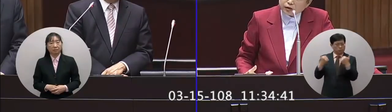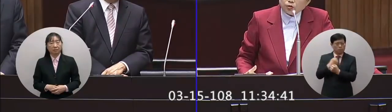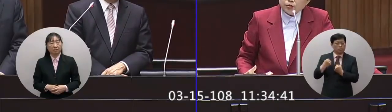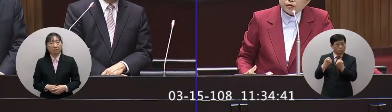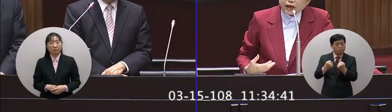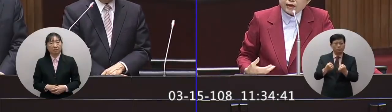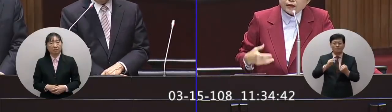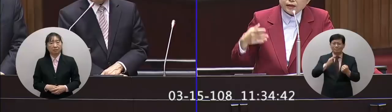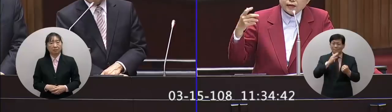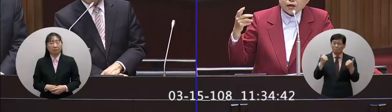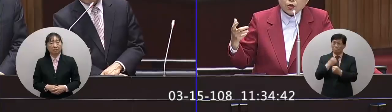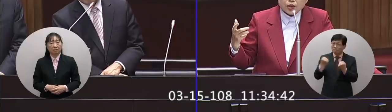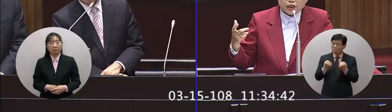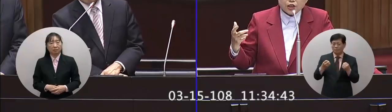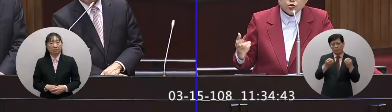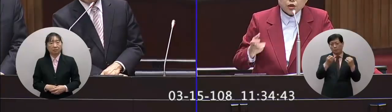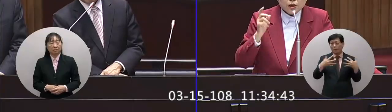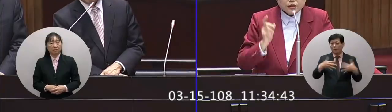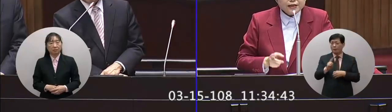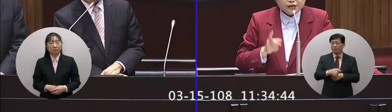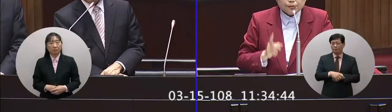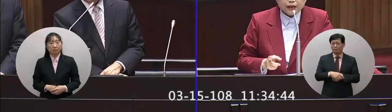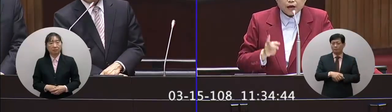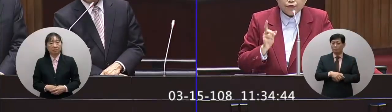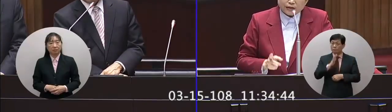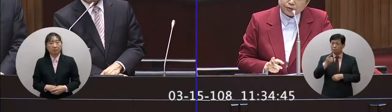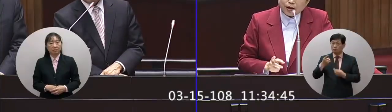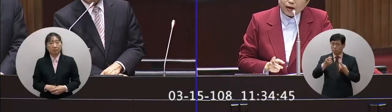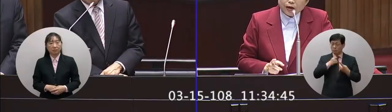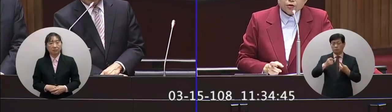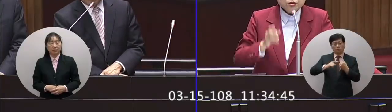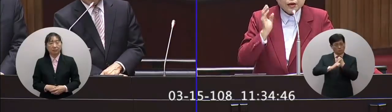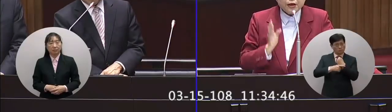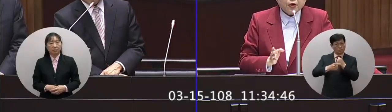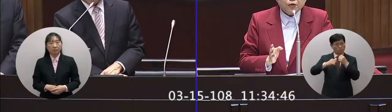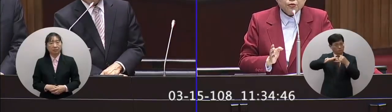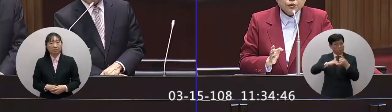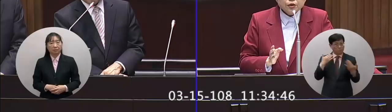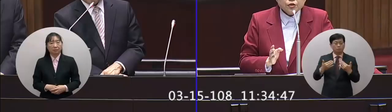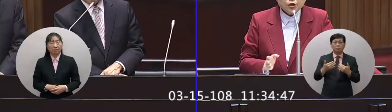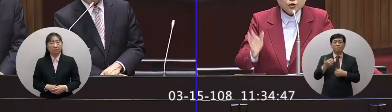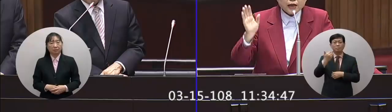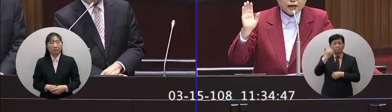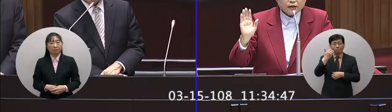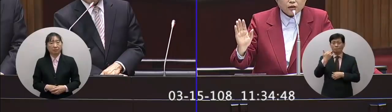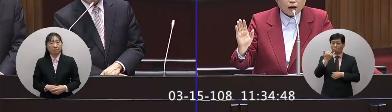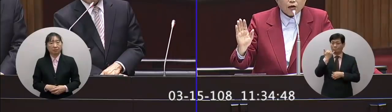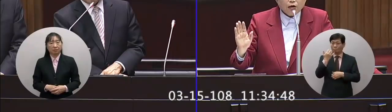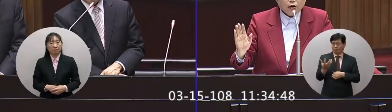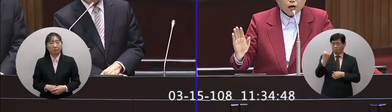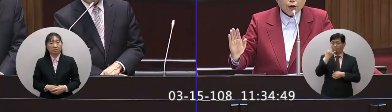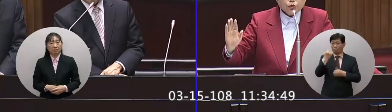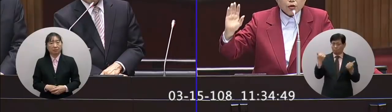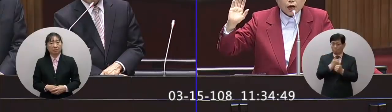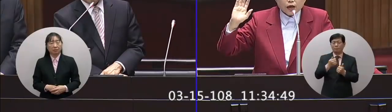但是我們知道代價現在在討論議題就是代價是不是應該要法制化也就是誰有代價徵